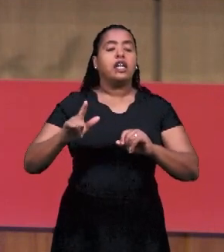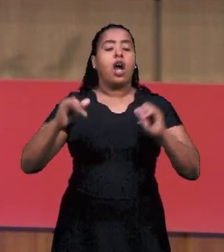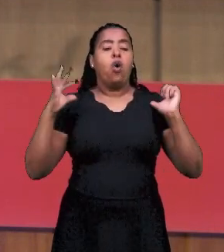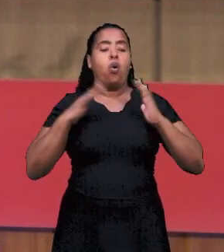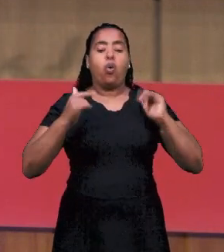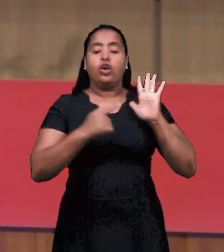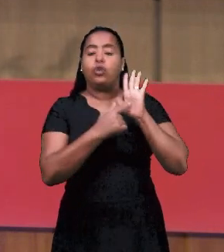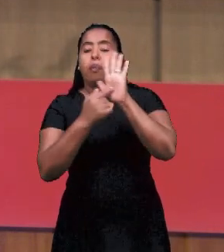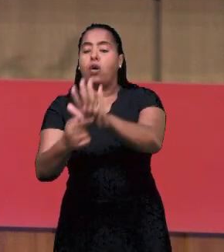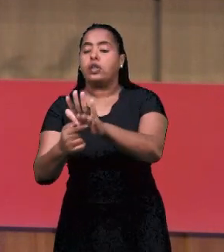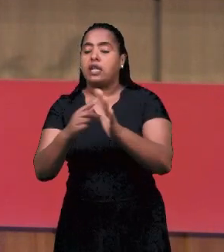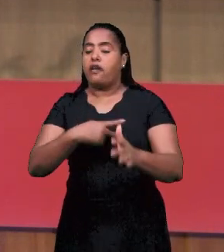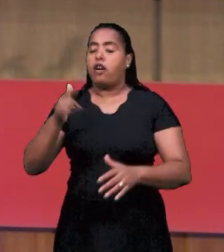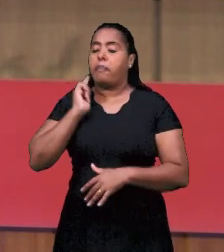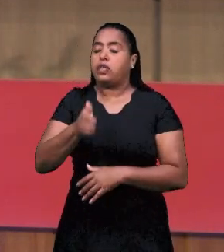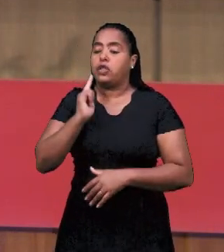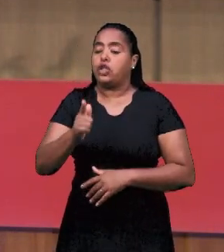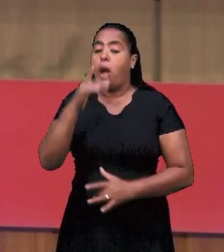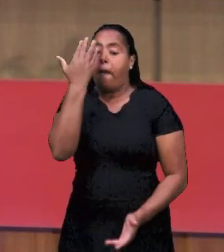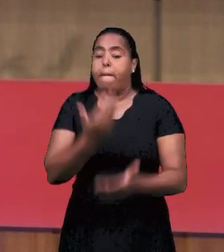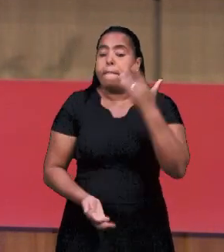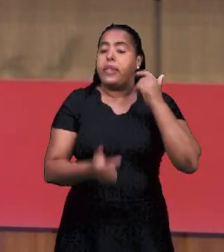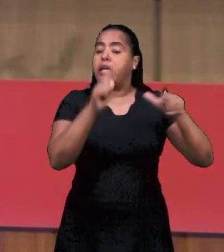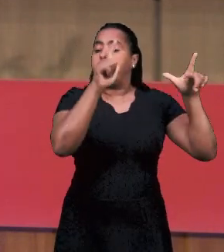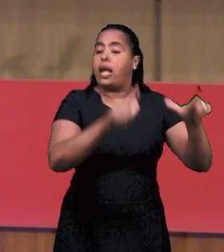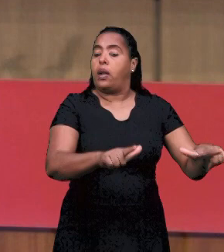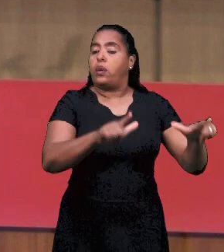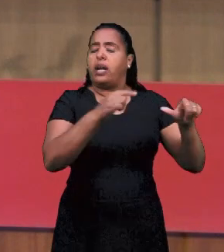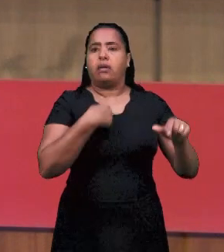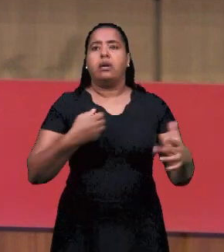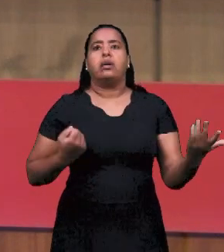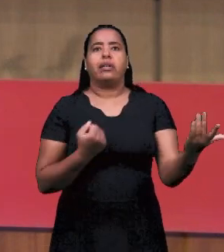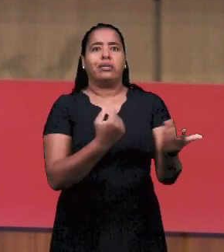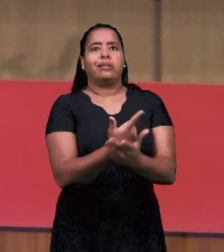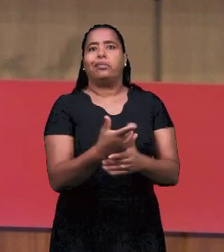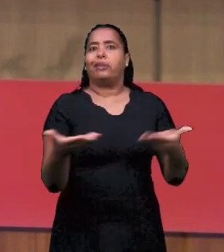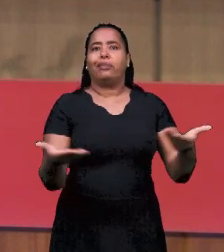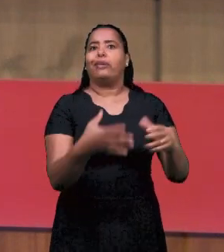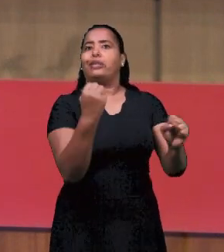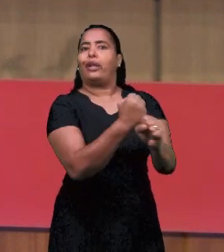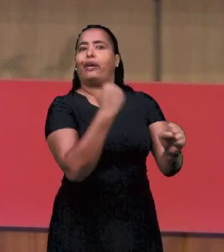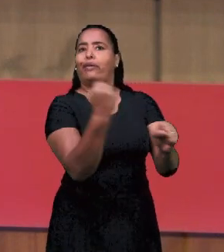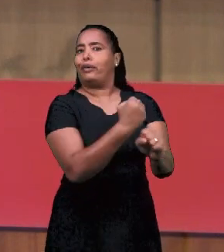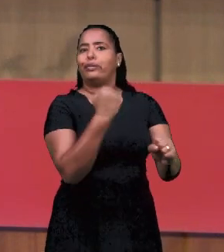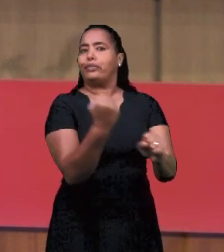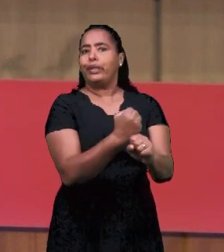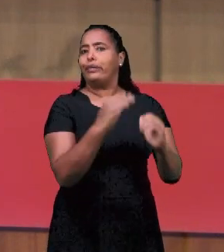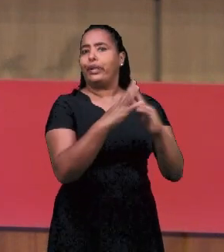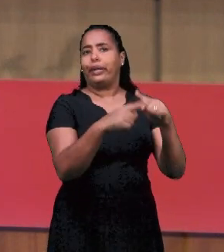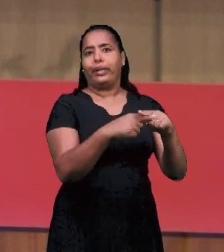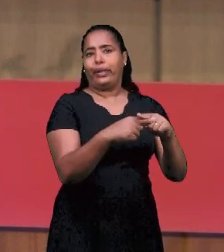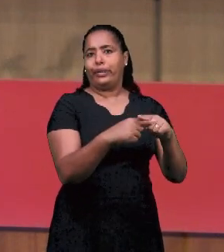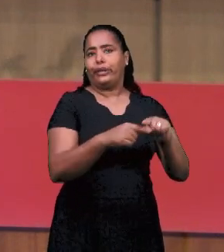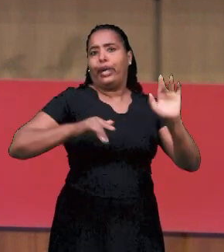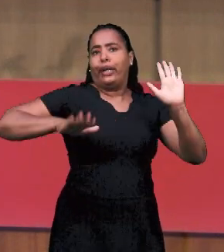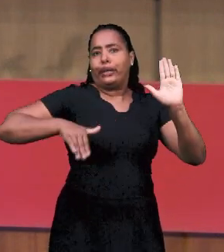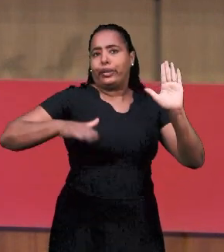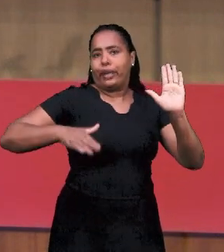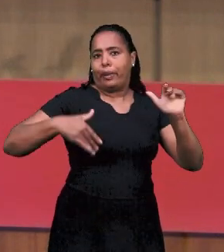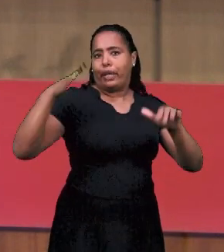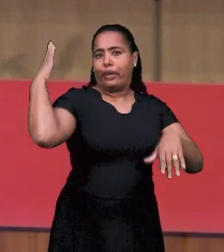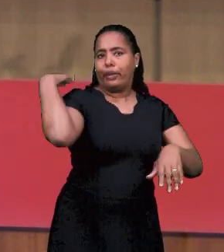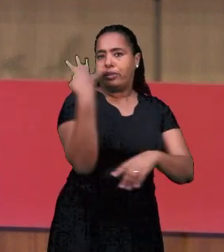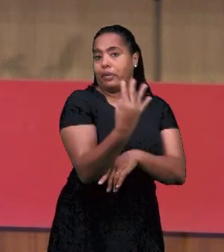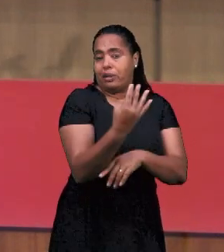видел видение. Там был ангел, указывал и сказал, Жидалтий, ты не мог упустить этот участок.